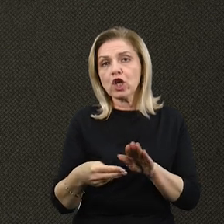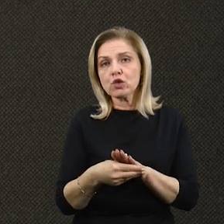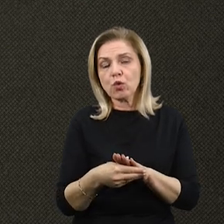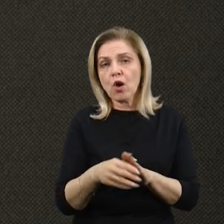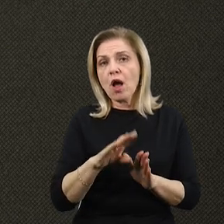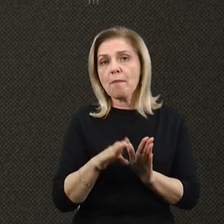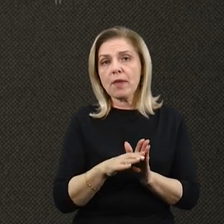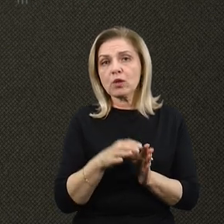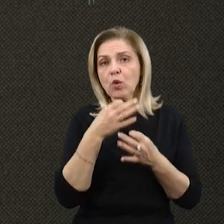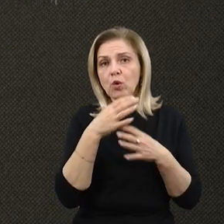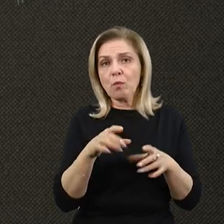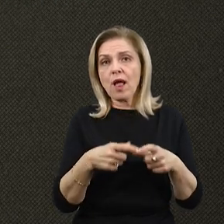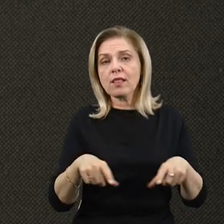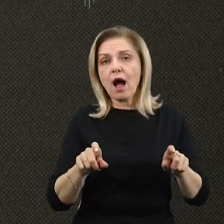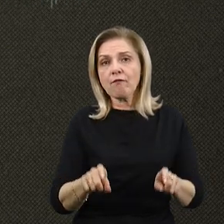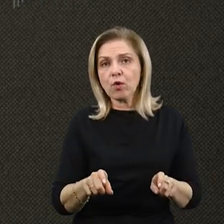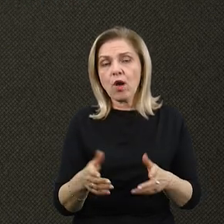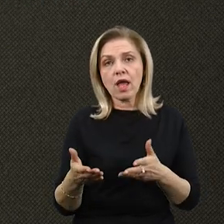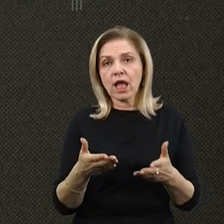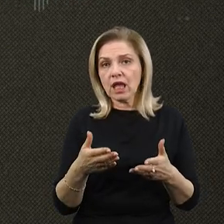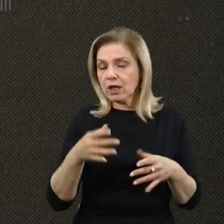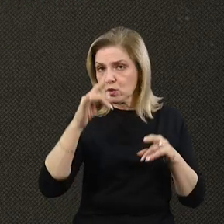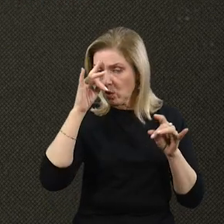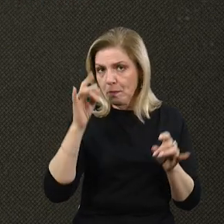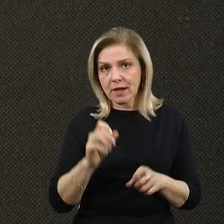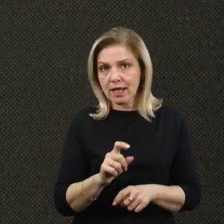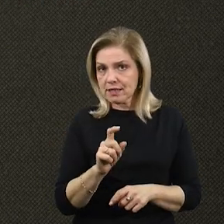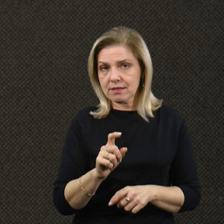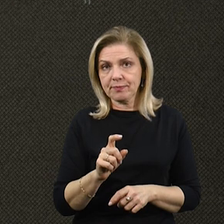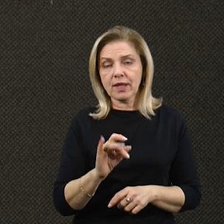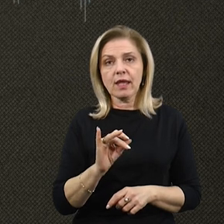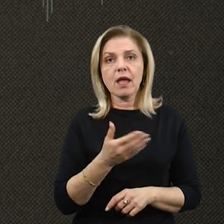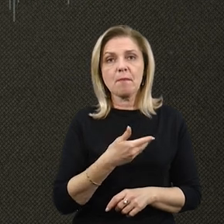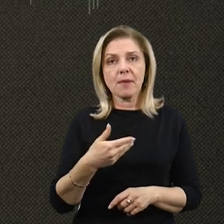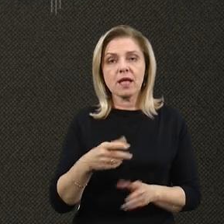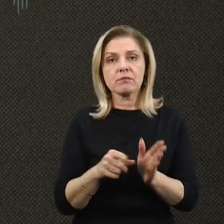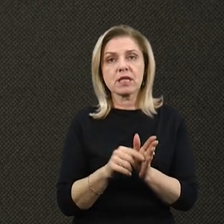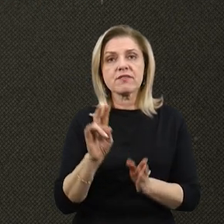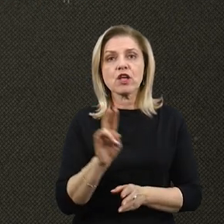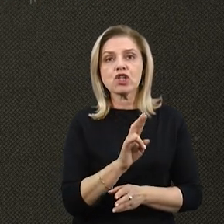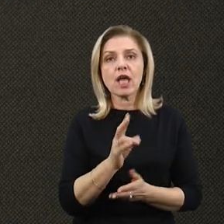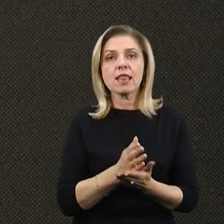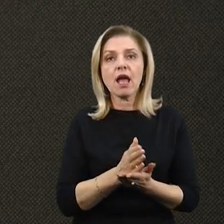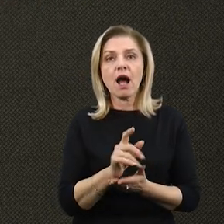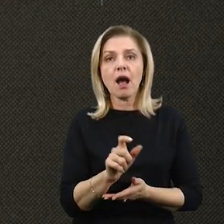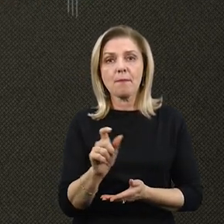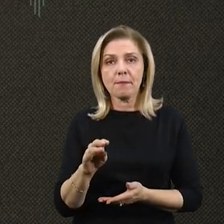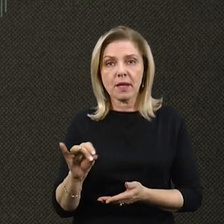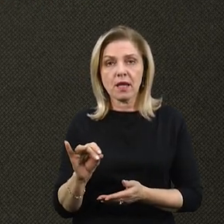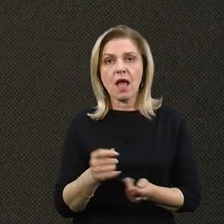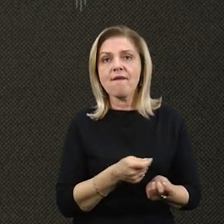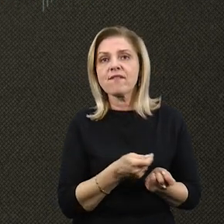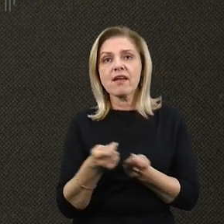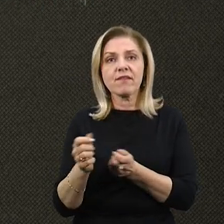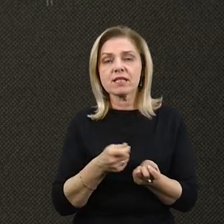любою лавкою щось, якийсь сюрприз. Ми там священниками вивезли з тої церкви, що